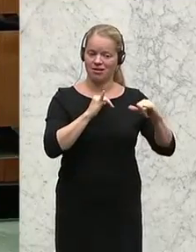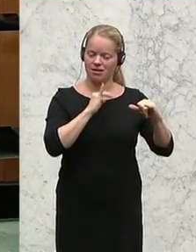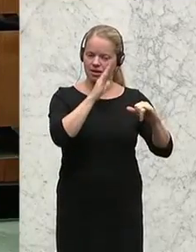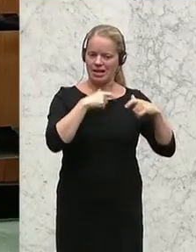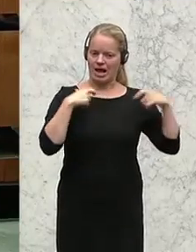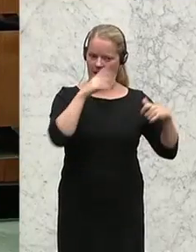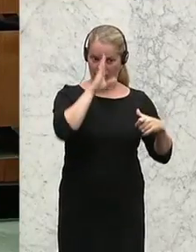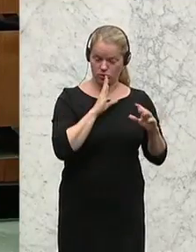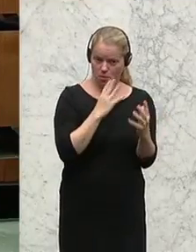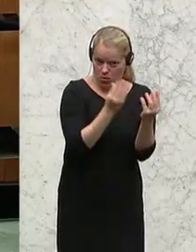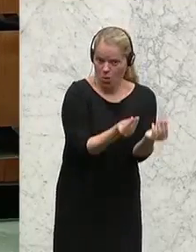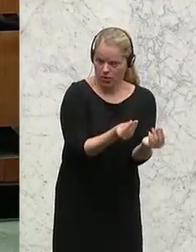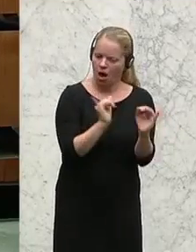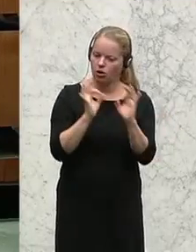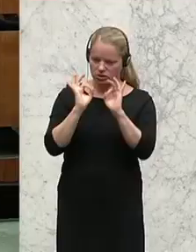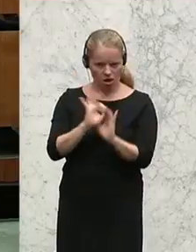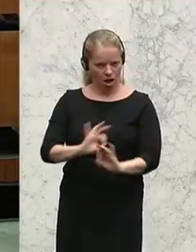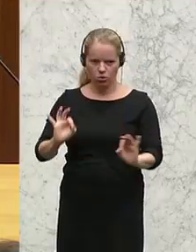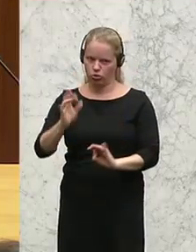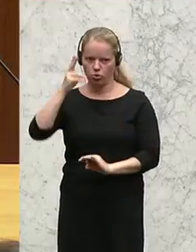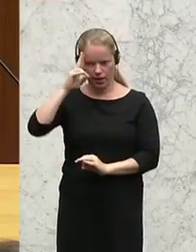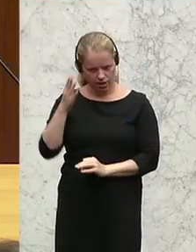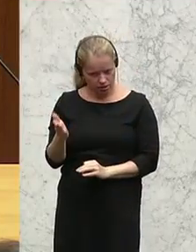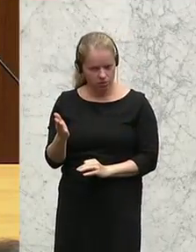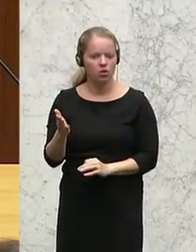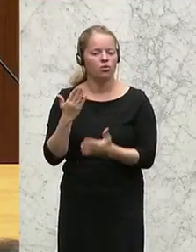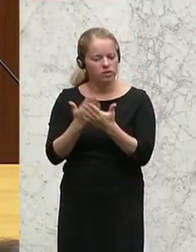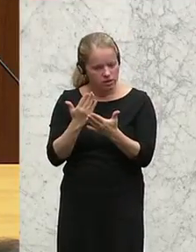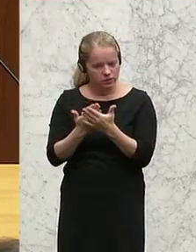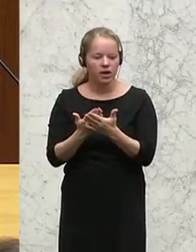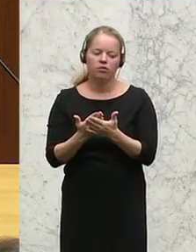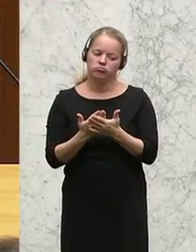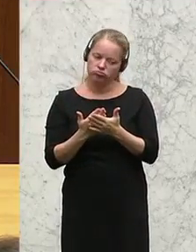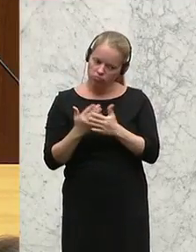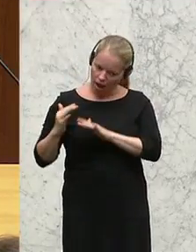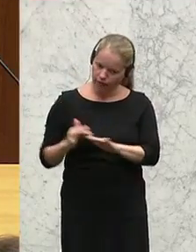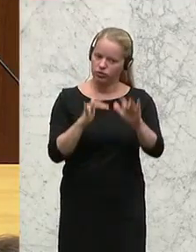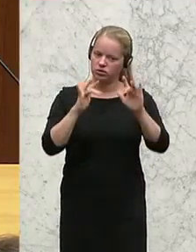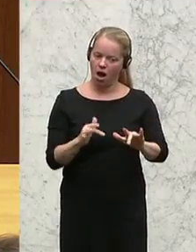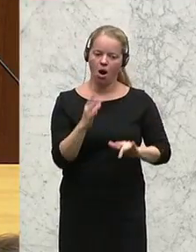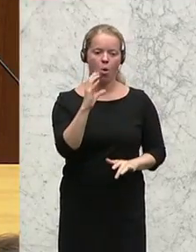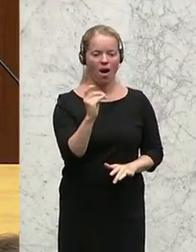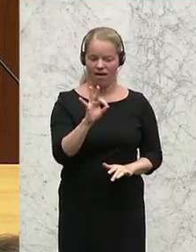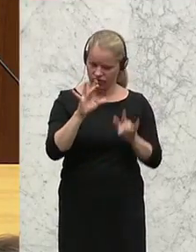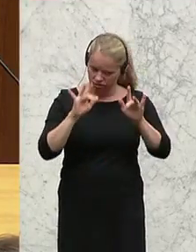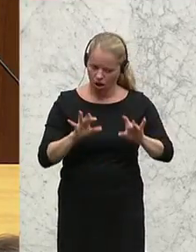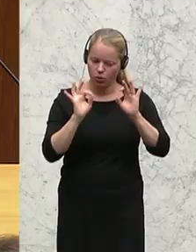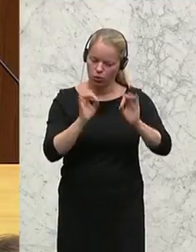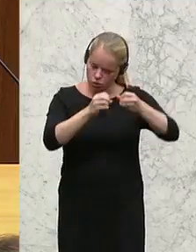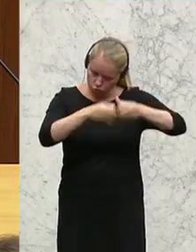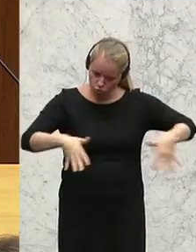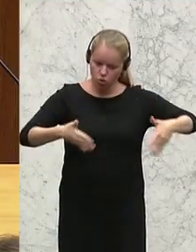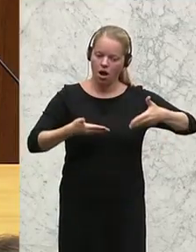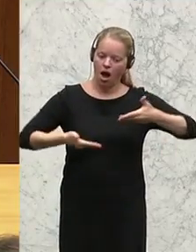Und das muss ich sagen, das war jedenfalls auch ein Beitrag, der dazu geführt hat, dass der ORF handlungsfähiger ist. Und dass es auf diese Art und Weise eine Struktur ist, die auch